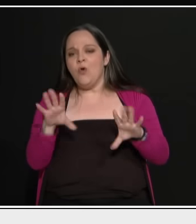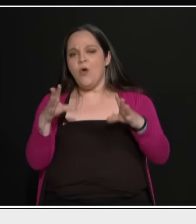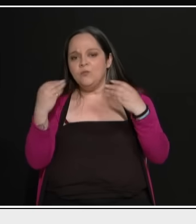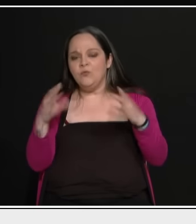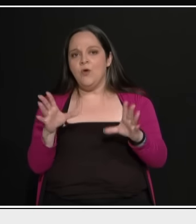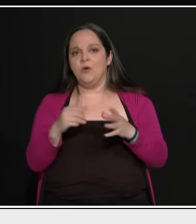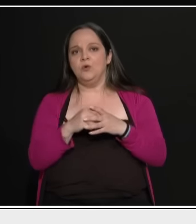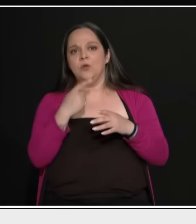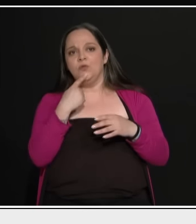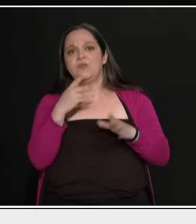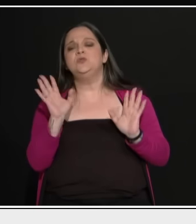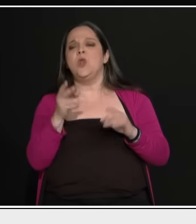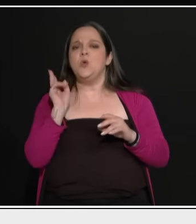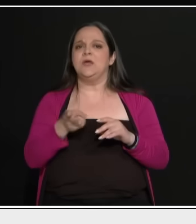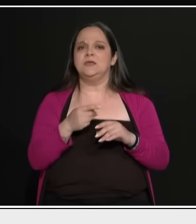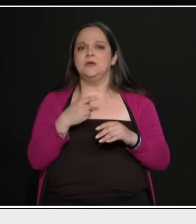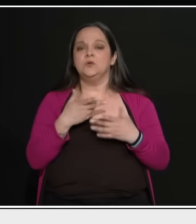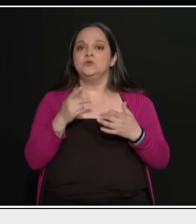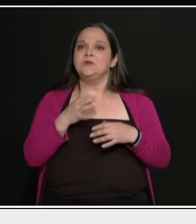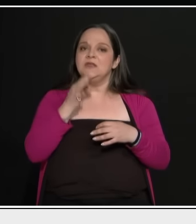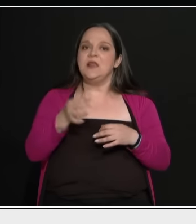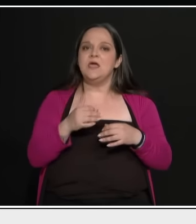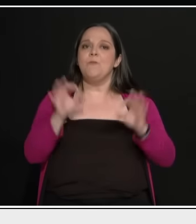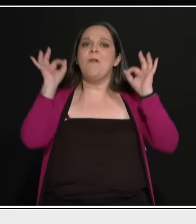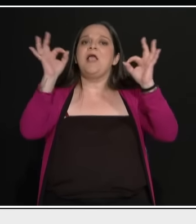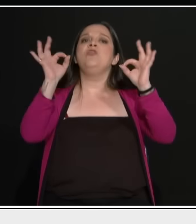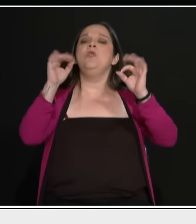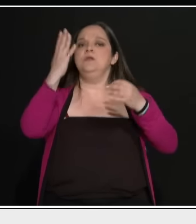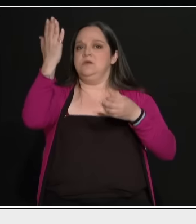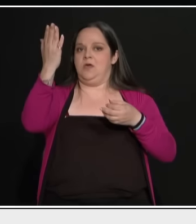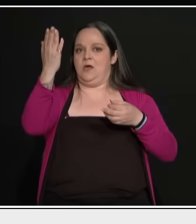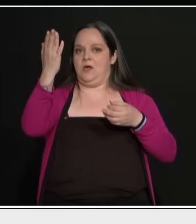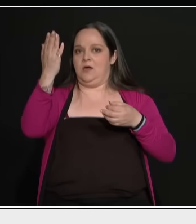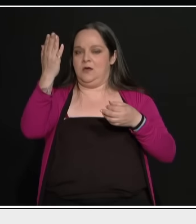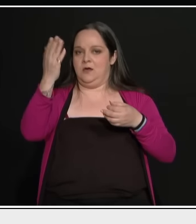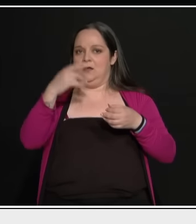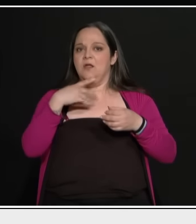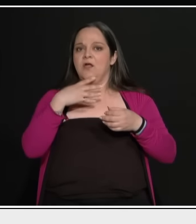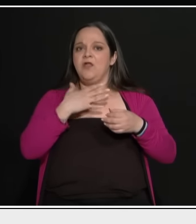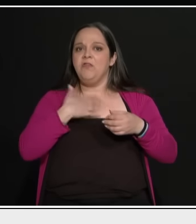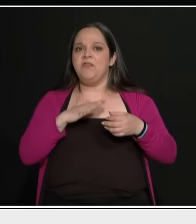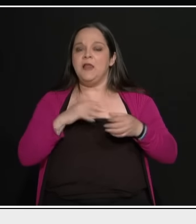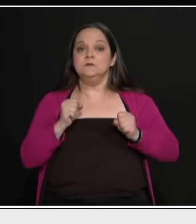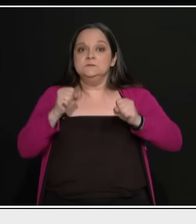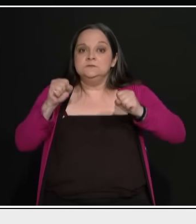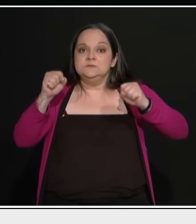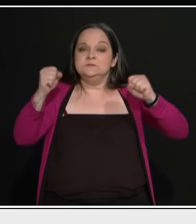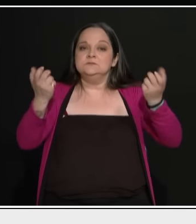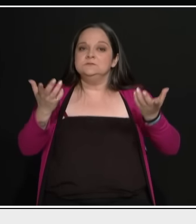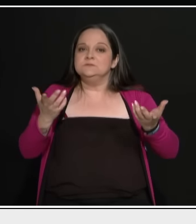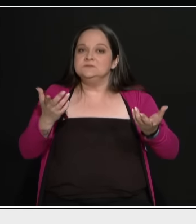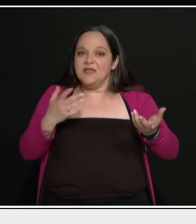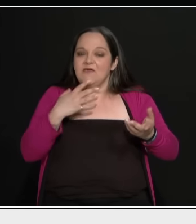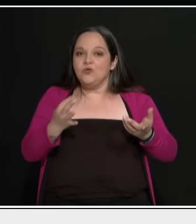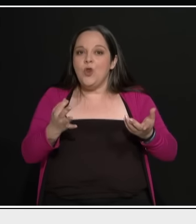Όταν βγαίνει και λέει η Μακεδονία το λέει για να προξενήσει να προξενήσει σ' άλλο το λέει. Αυτή το λέει